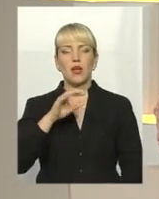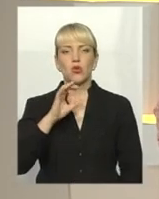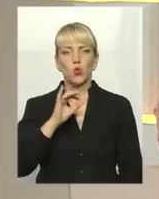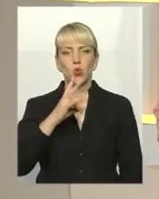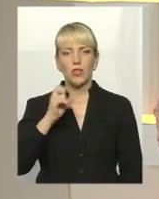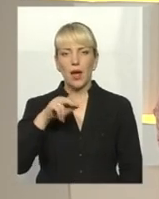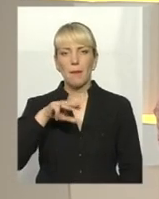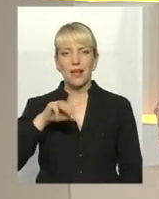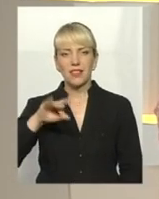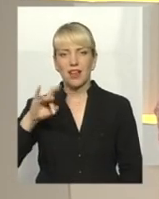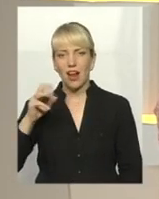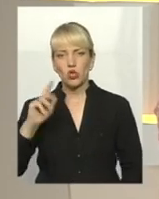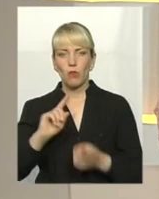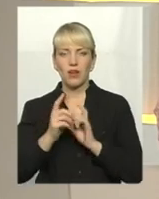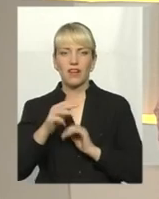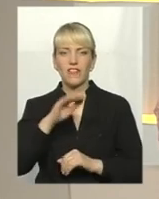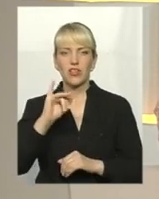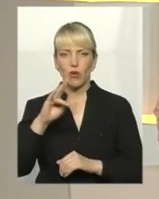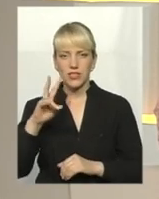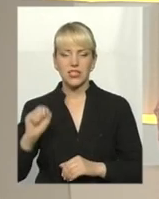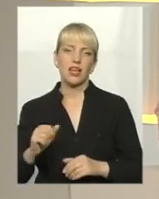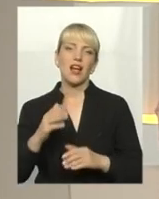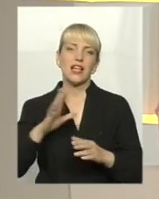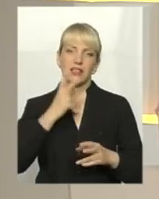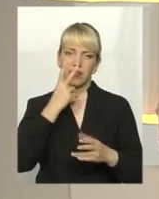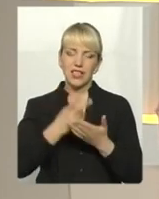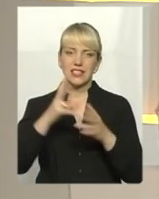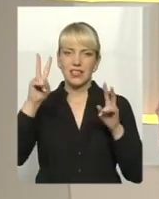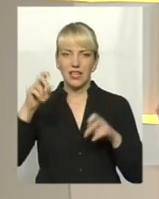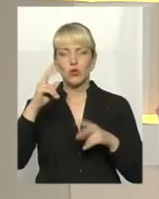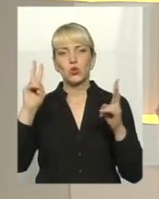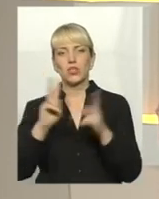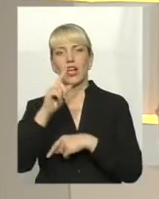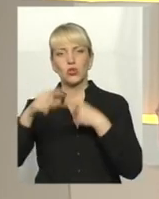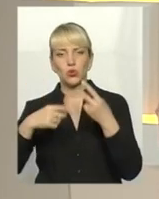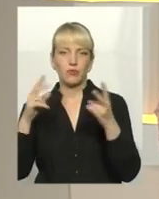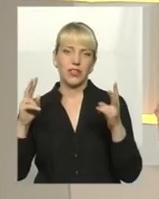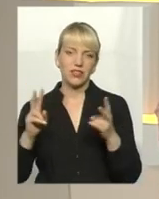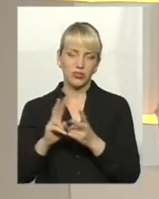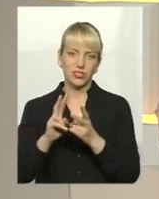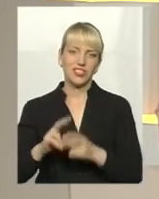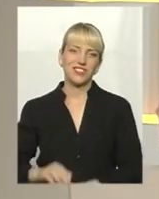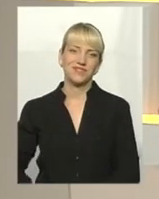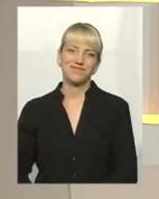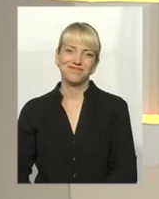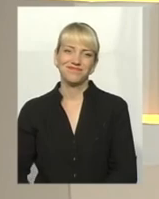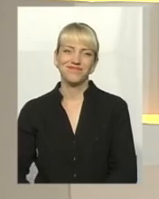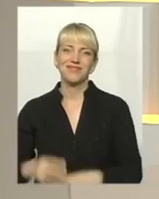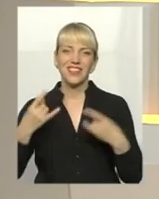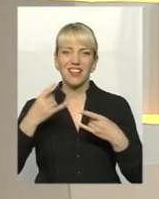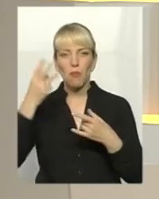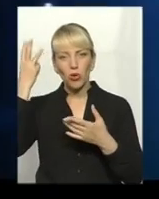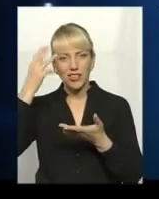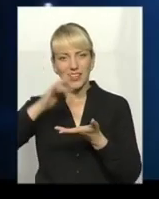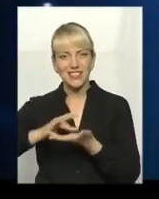Сурдопереклад Оксана Фіновська. В ефірі була тема. Зустрінемось наступного разу. До наступних зустрічей на каналі Поділля